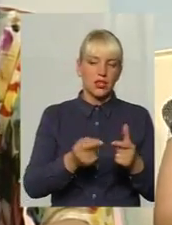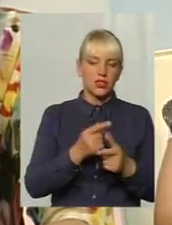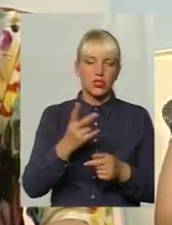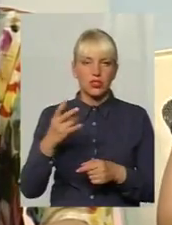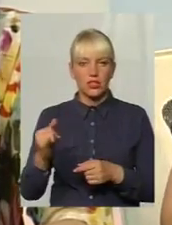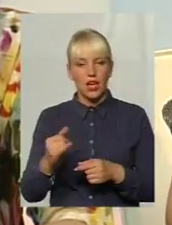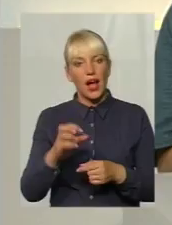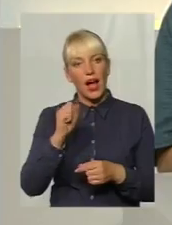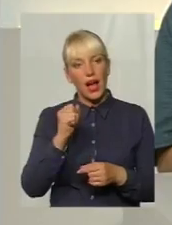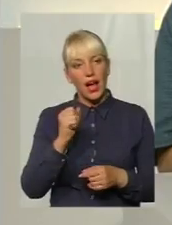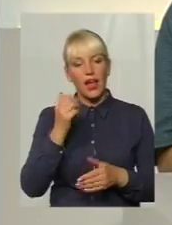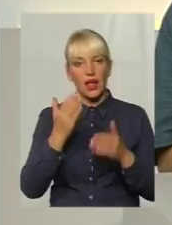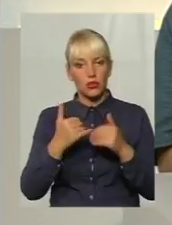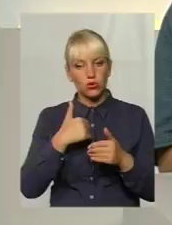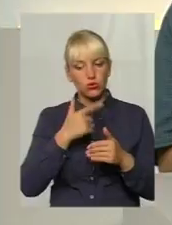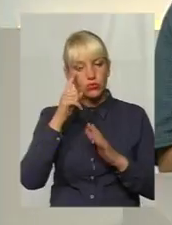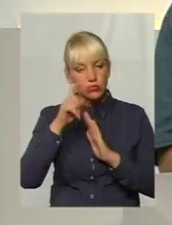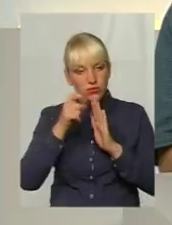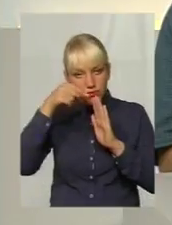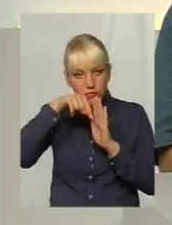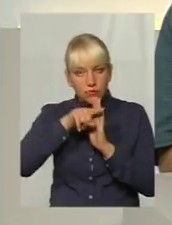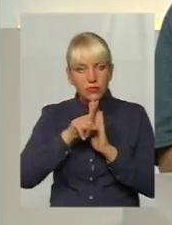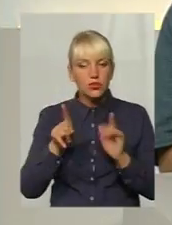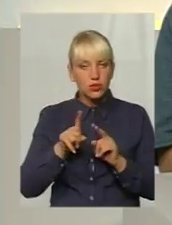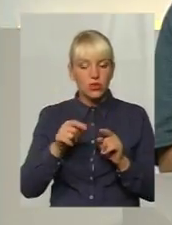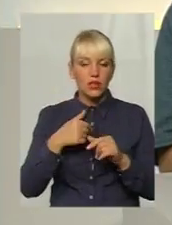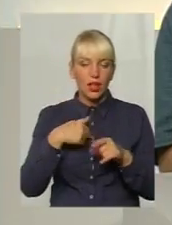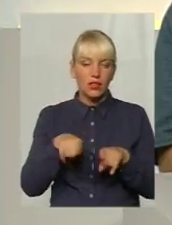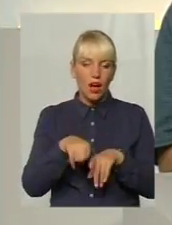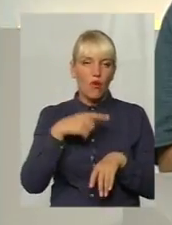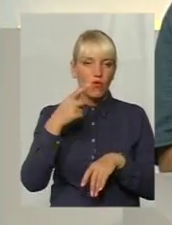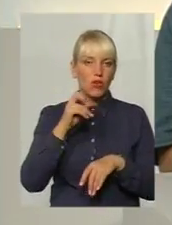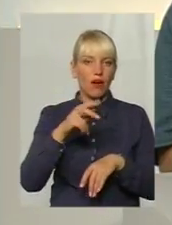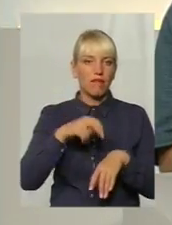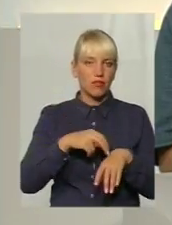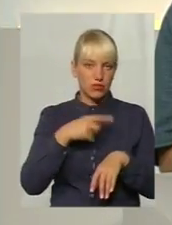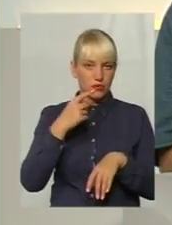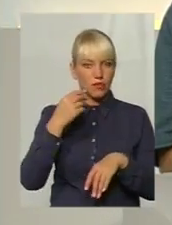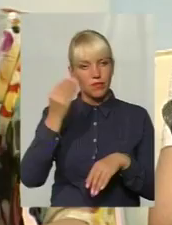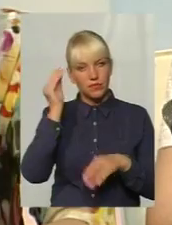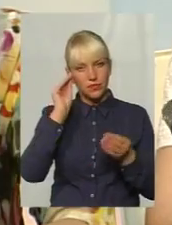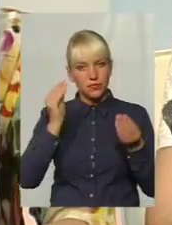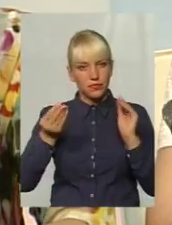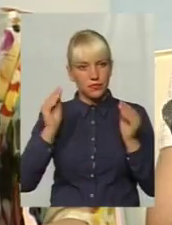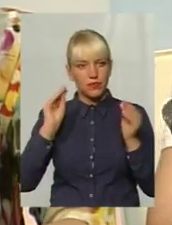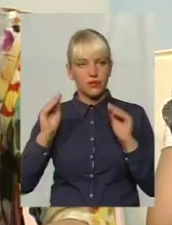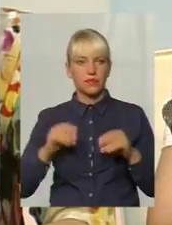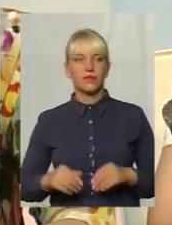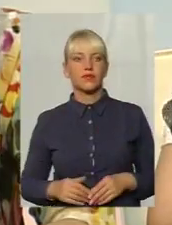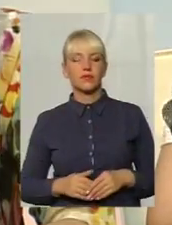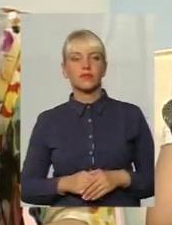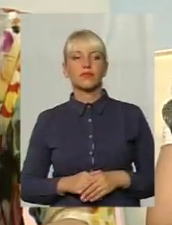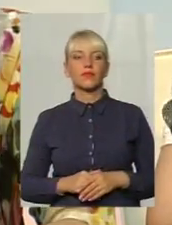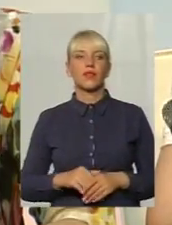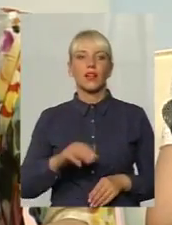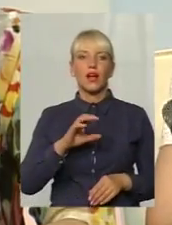чи не так. отже, якщо більш, ну, це я так говорю свою думку, думаю так, як назначив кардіолог. Я розвиваю цю думку в такому